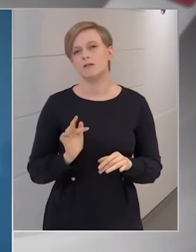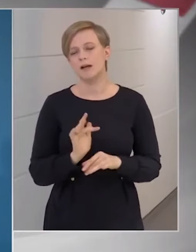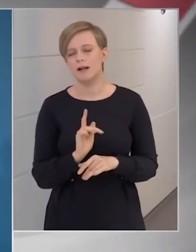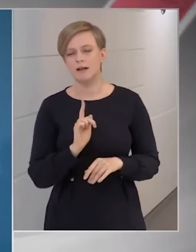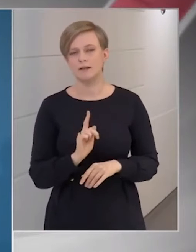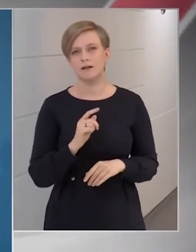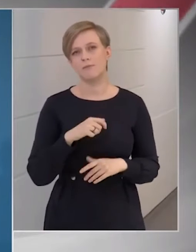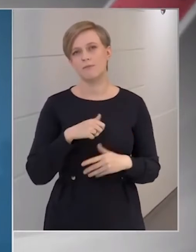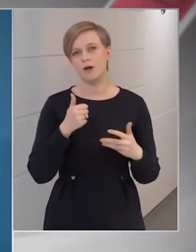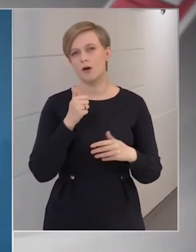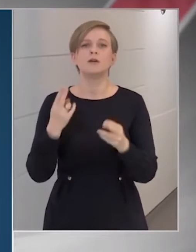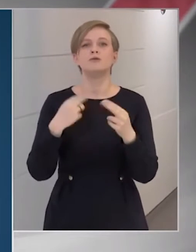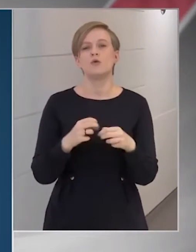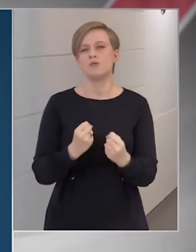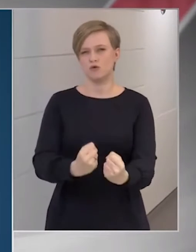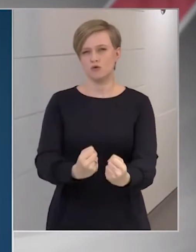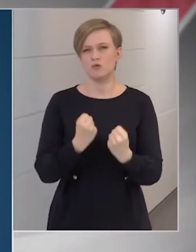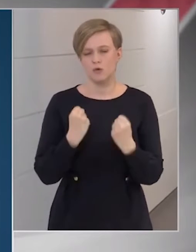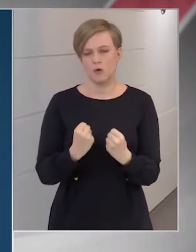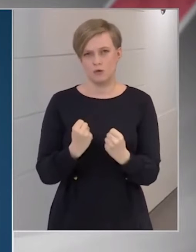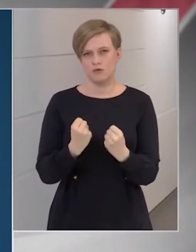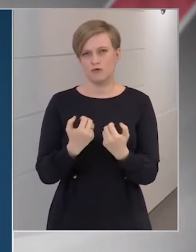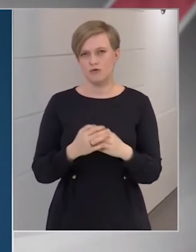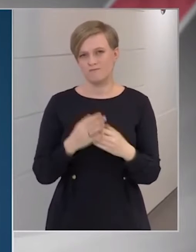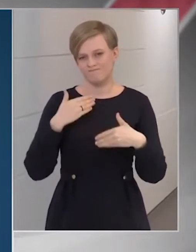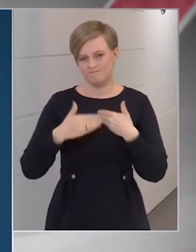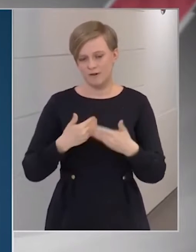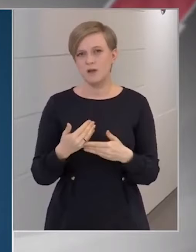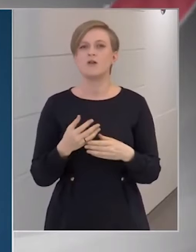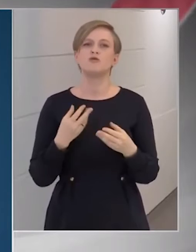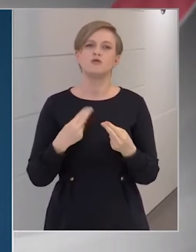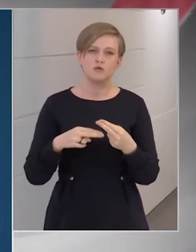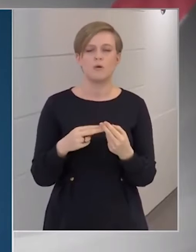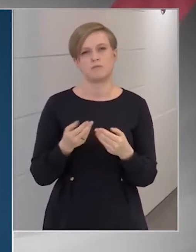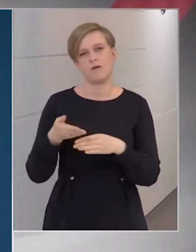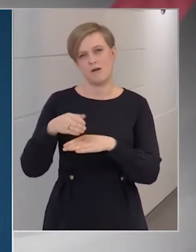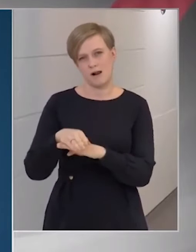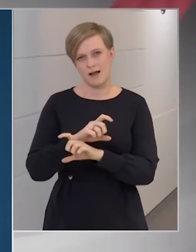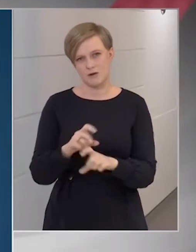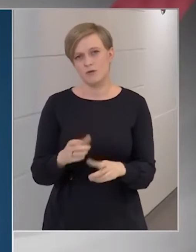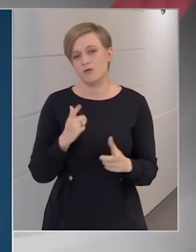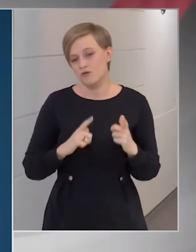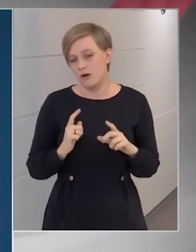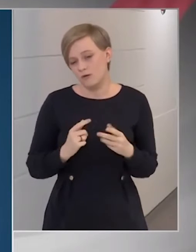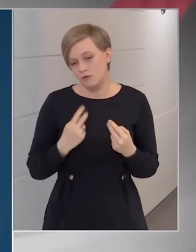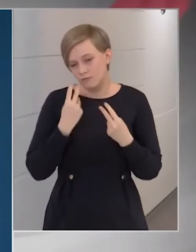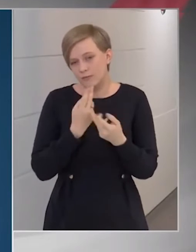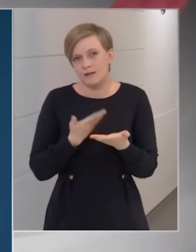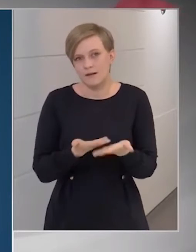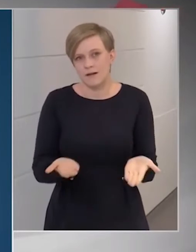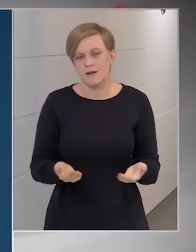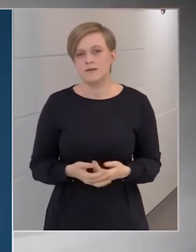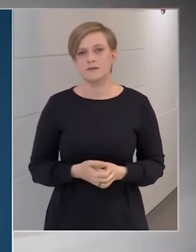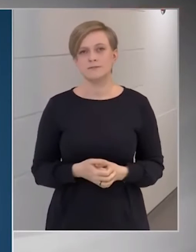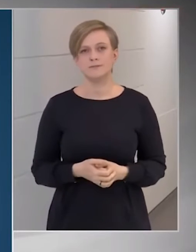6-60 év feletti hunyt el. Ez a britvariáns esetében 9-re emelkedett. Erről már Müller Cecília, országos tisztifőorvos